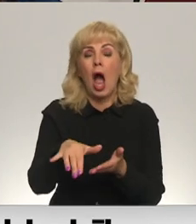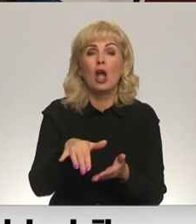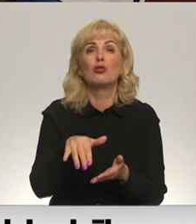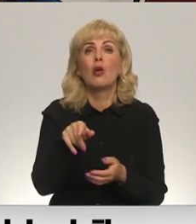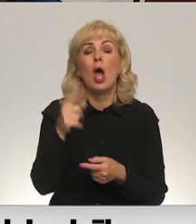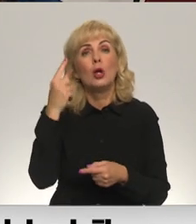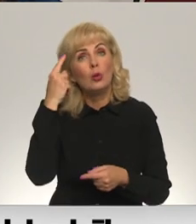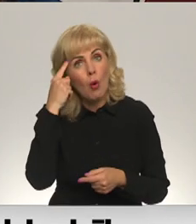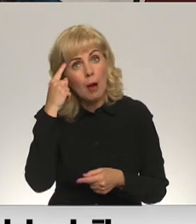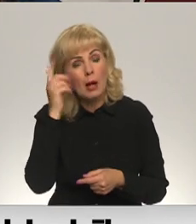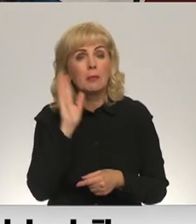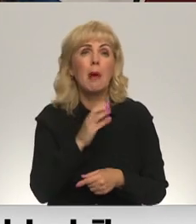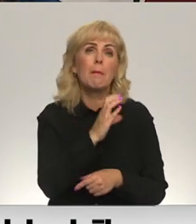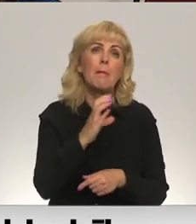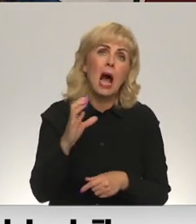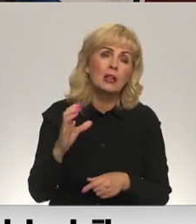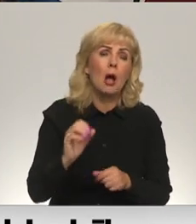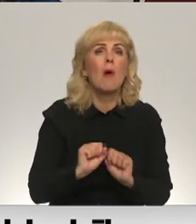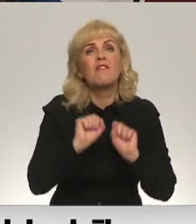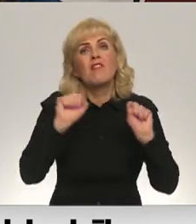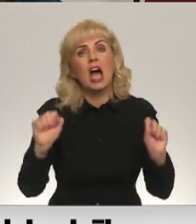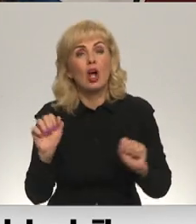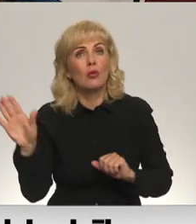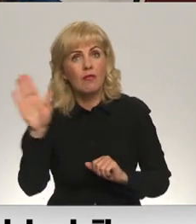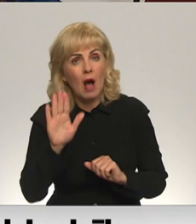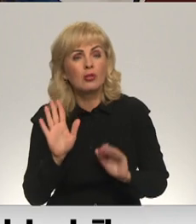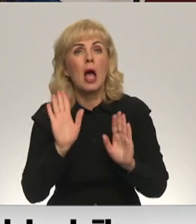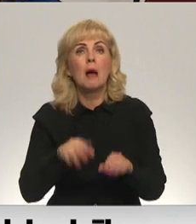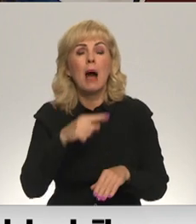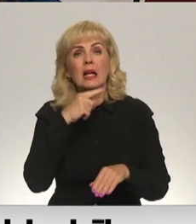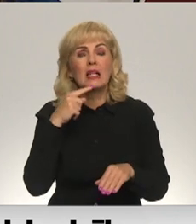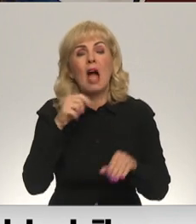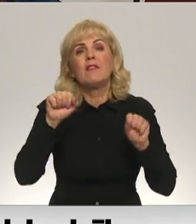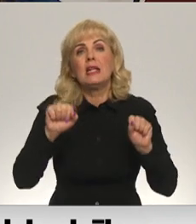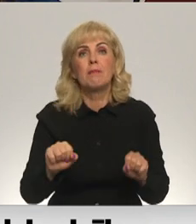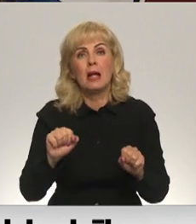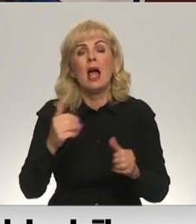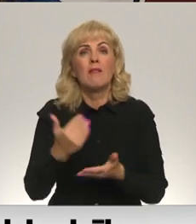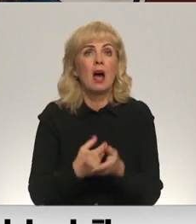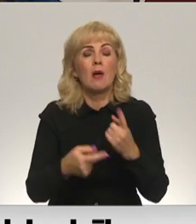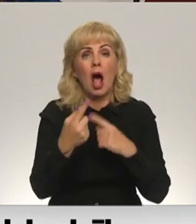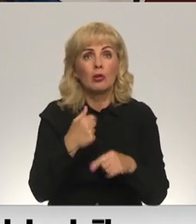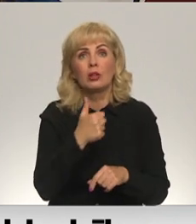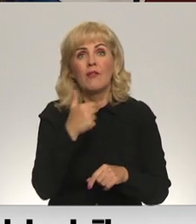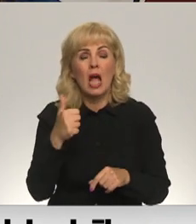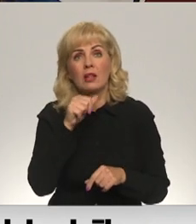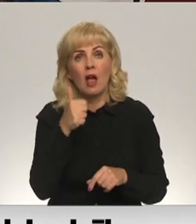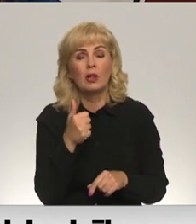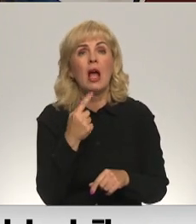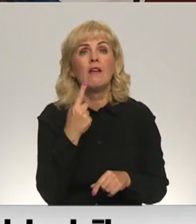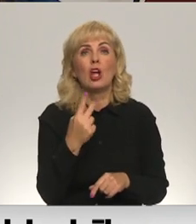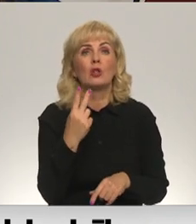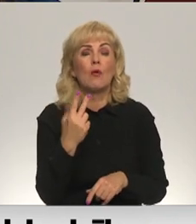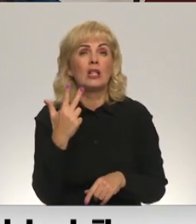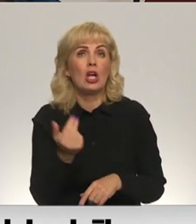pāri, tad par padomju varēno valsti, tagad par Krievijas impēriju, kur varētu atjaunot. Mēs viņiem nevaram vienā, divos, trīvos